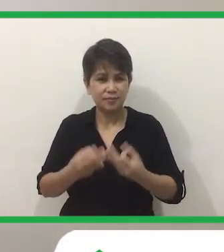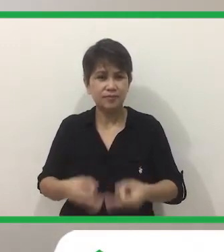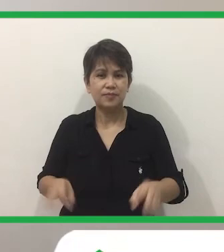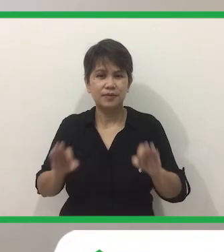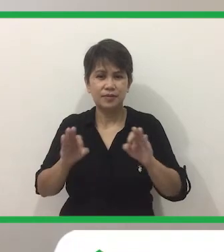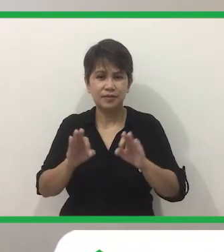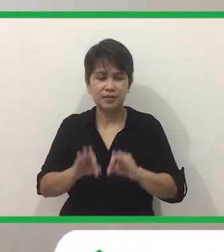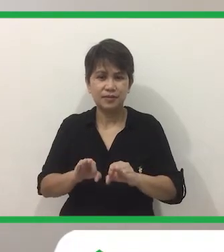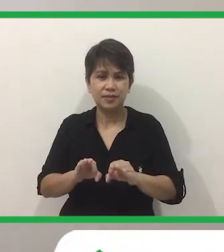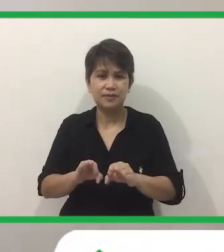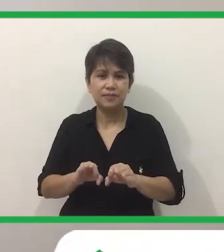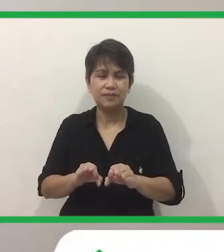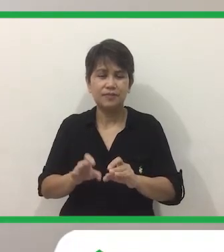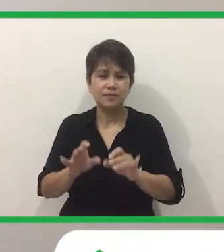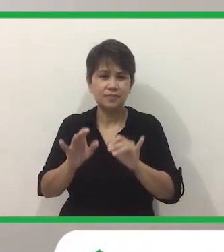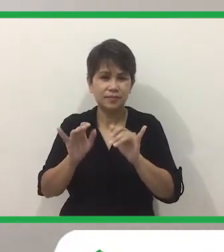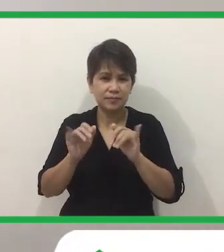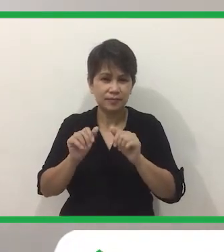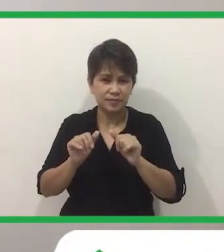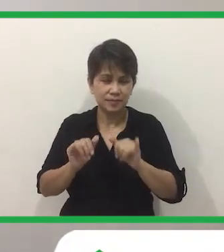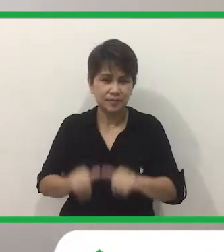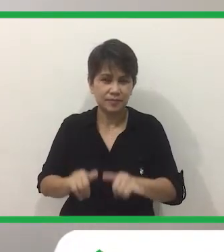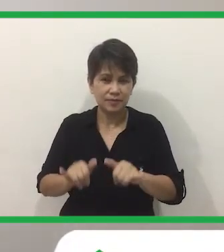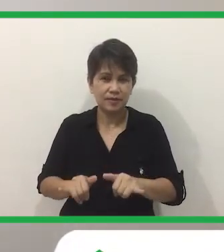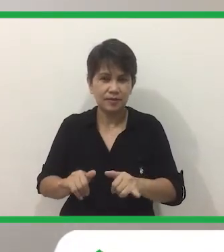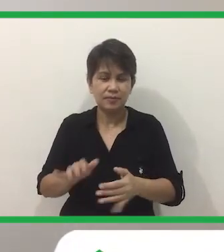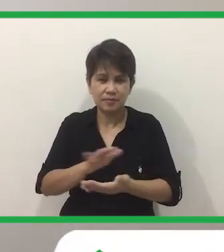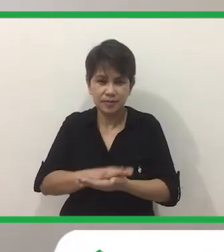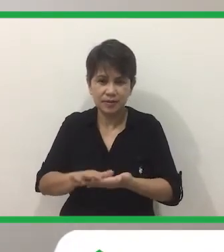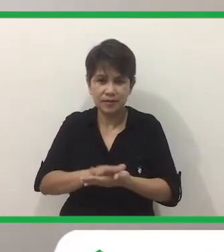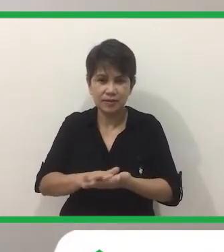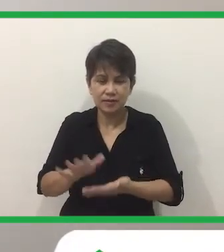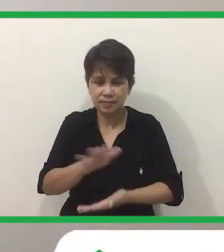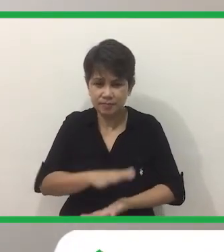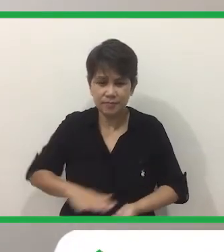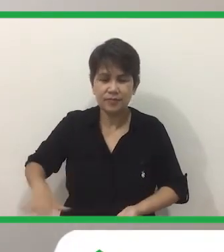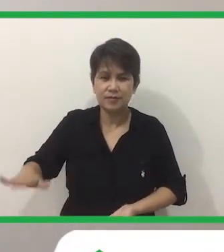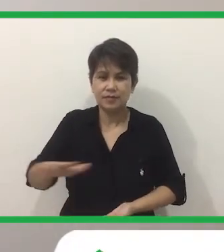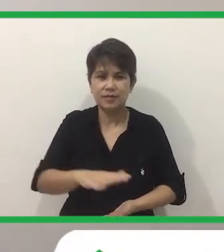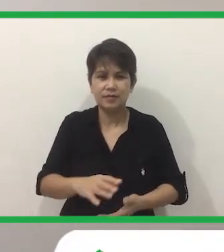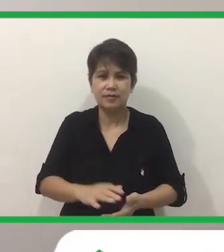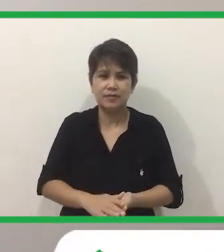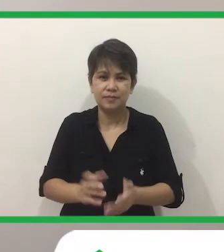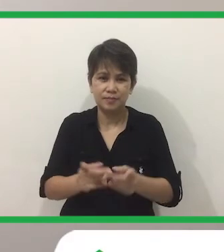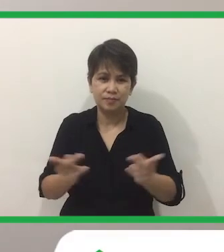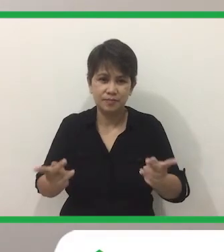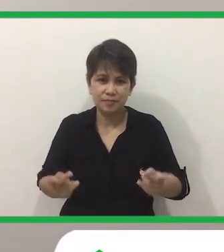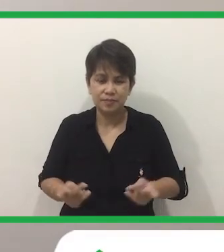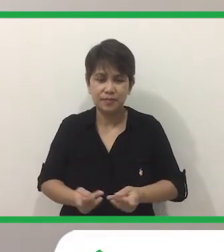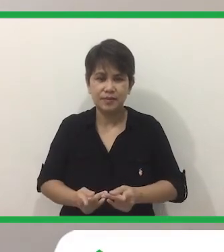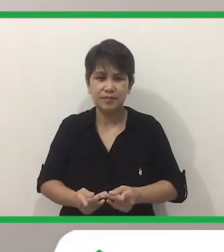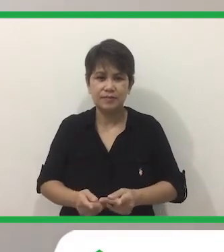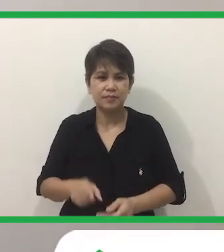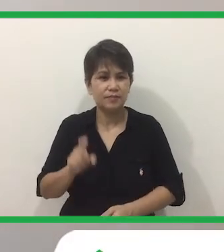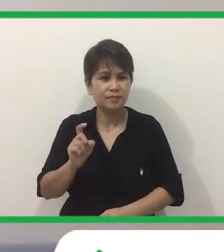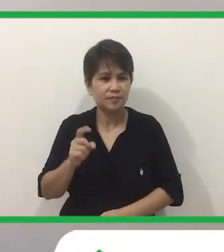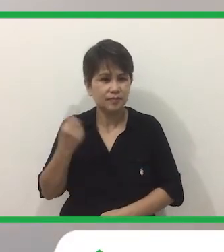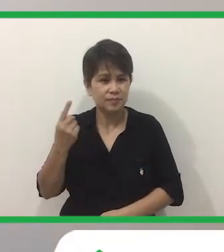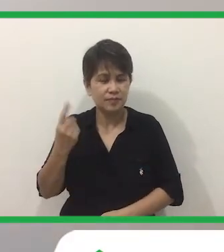Ay Panatiling Malinis Ang Kapaligran At Laging Maghugas Nang